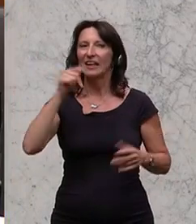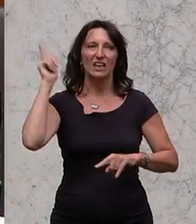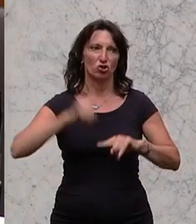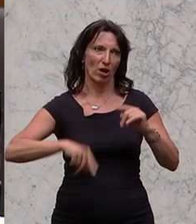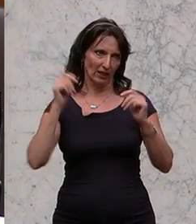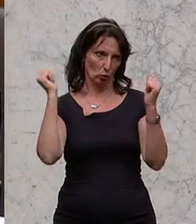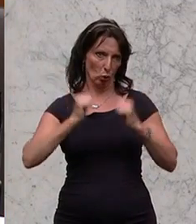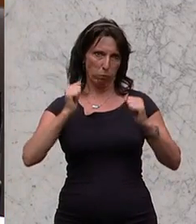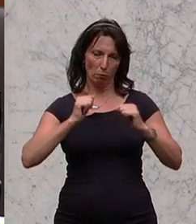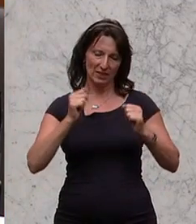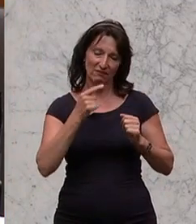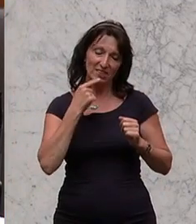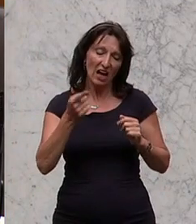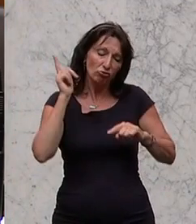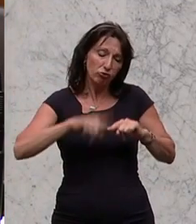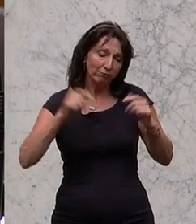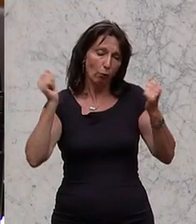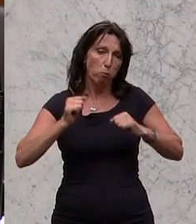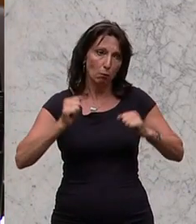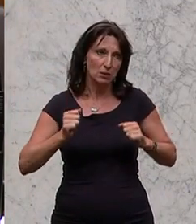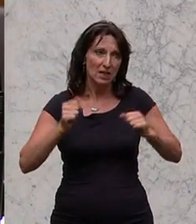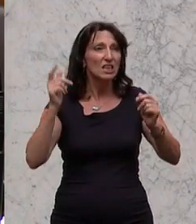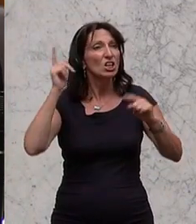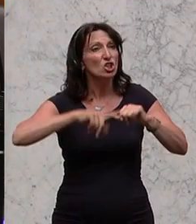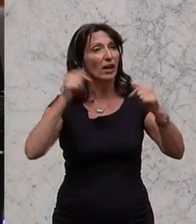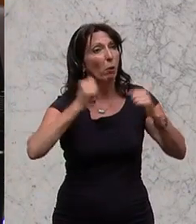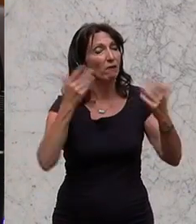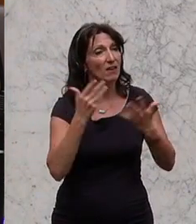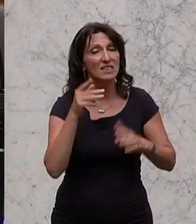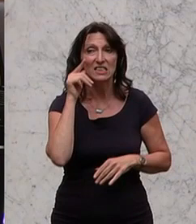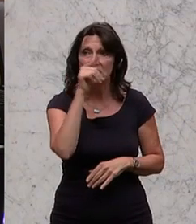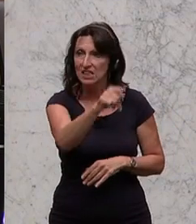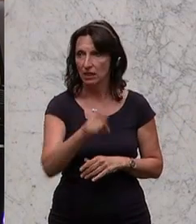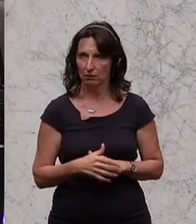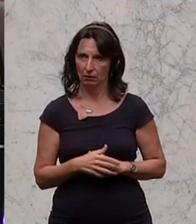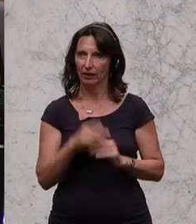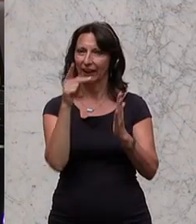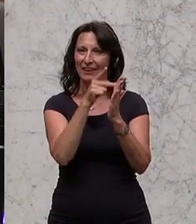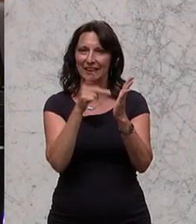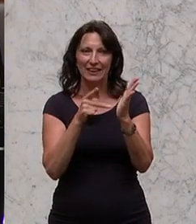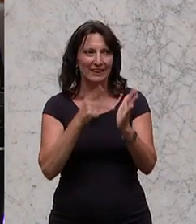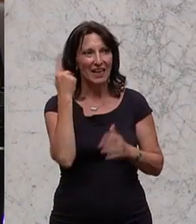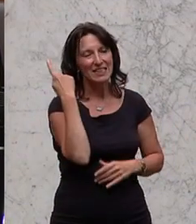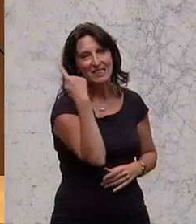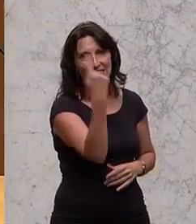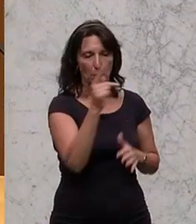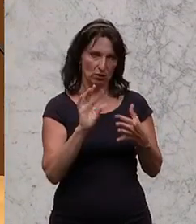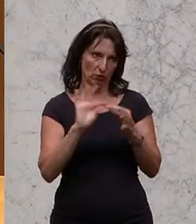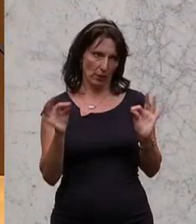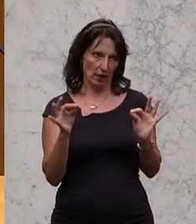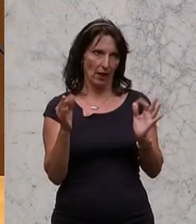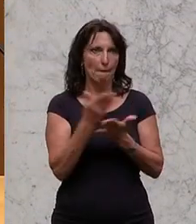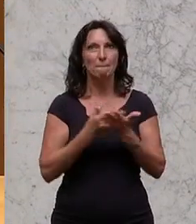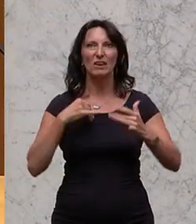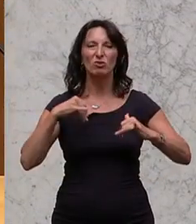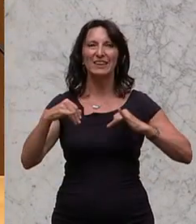sind. Der faule Kompromiss ist, dass ihr eine Kondition und ein Kriterium, das ihr selber formuliert habt, nämlich die Bildungsdirektion